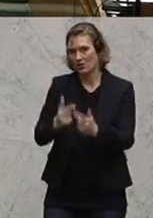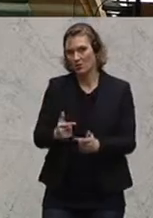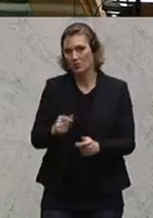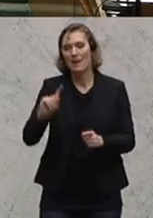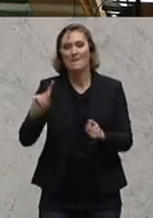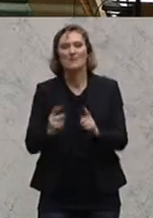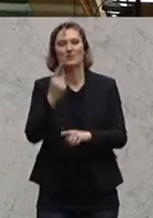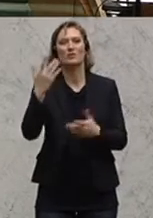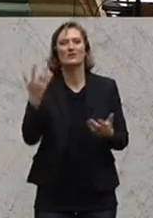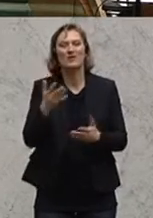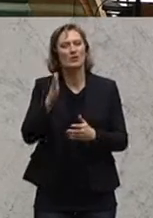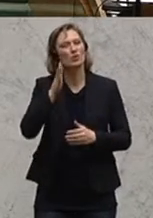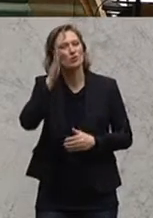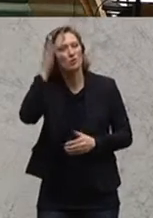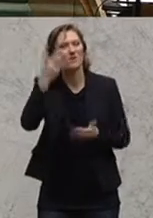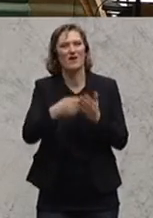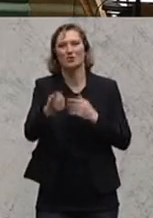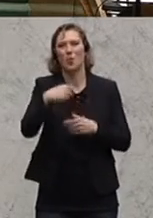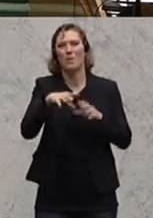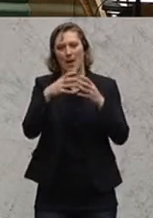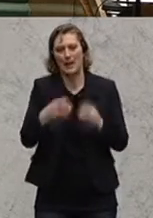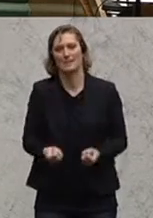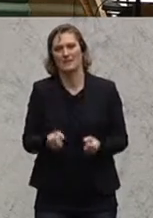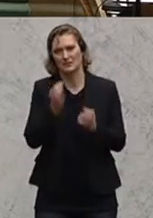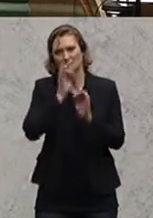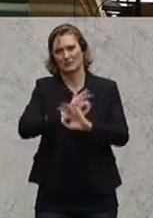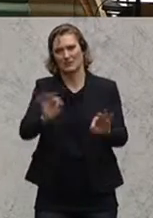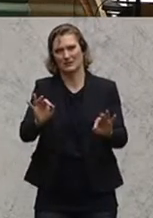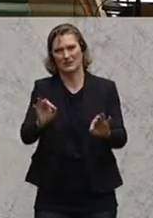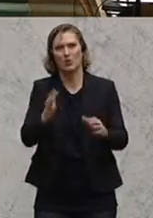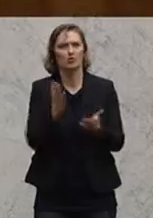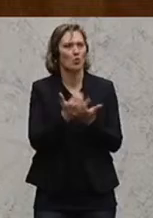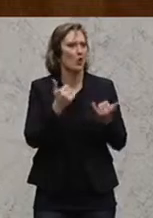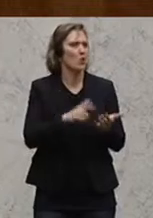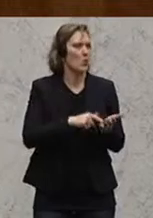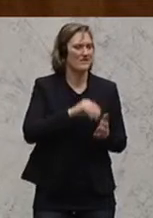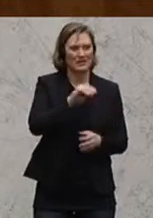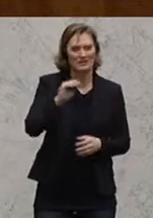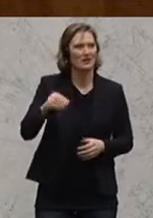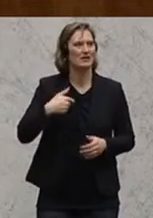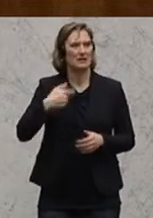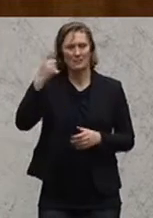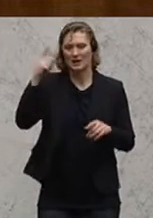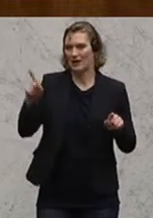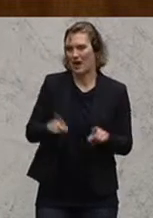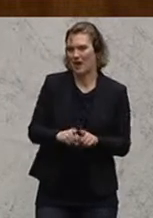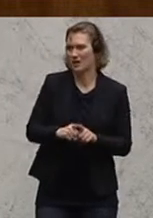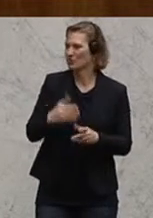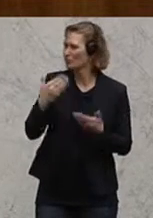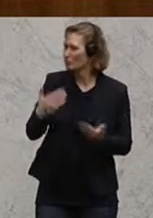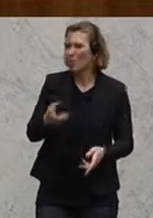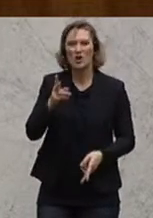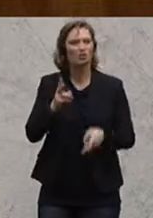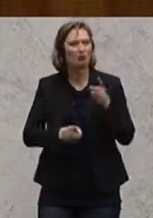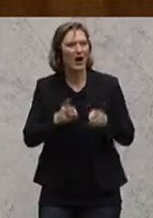die Schlüsse für die Zukunft herauszuziehen. Denn das wurde hier heute mehrfach gesagt und das ist auch von unserer Seite zu unterstreichen, ein solcher